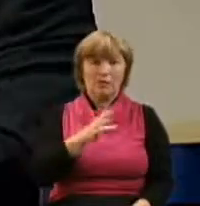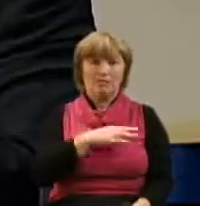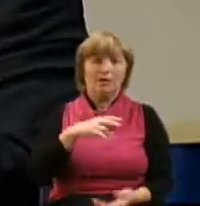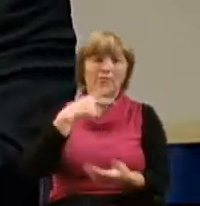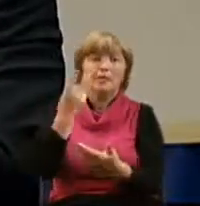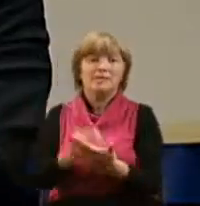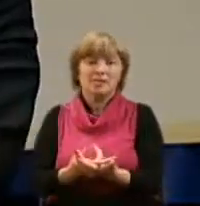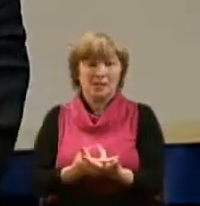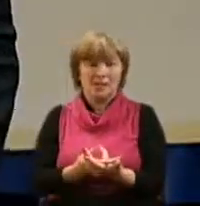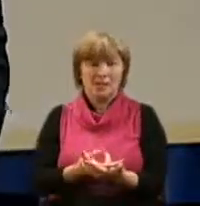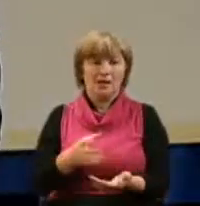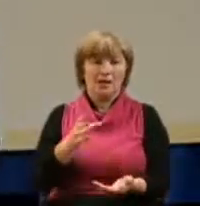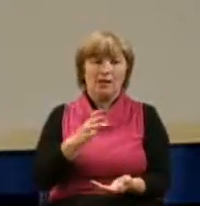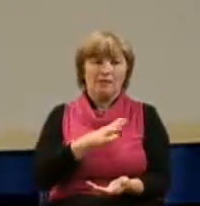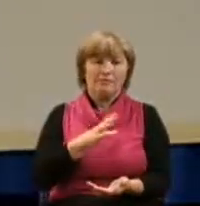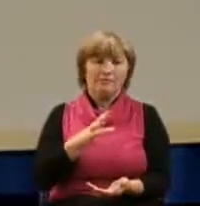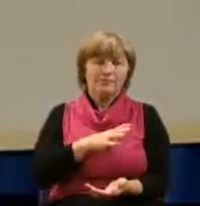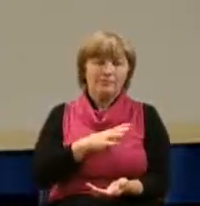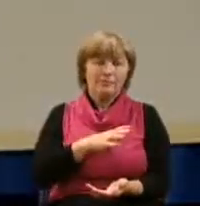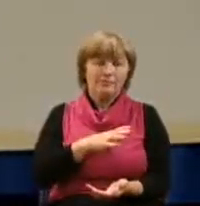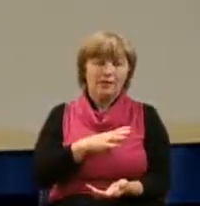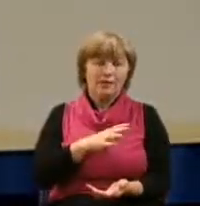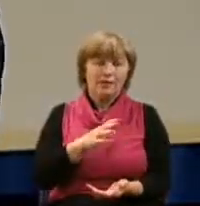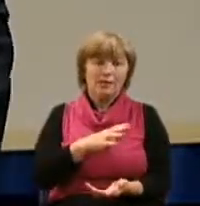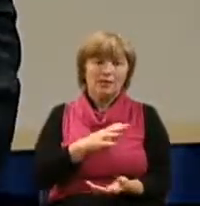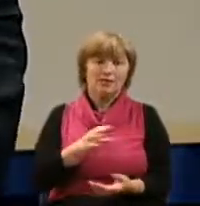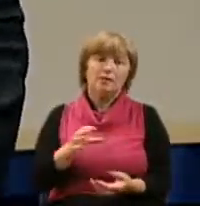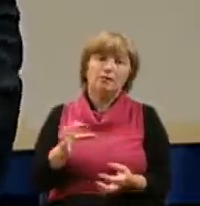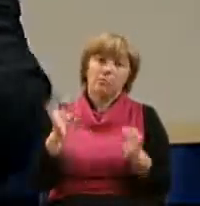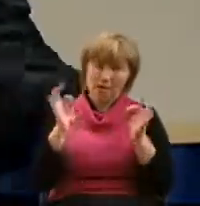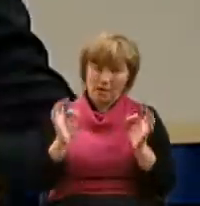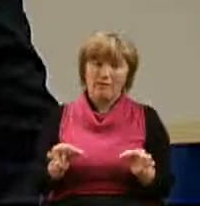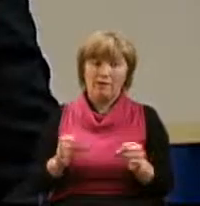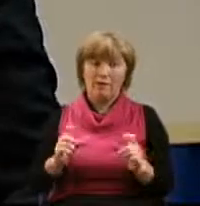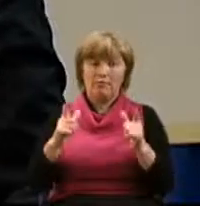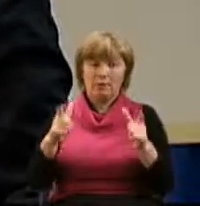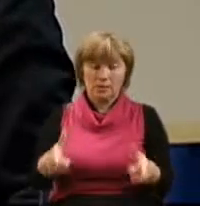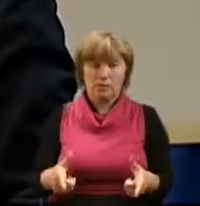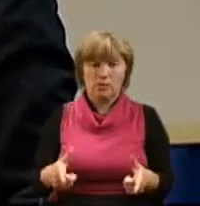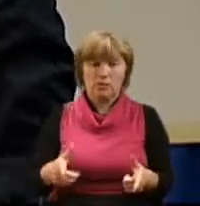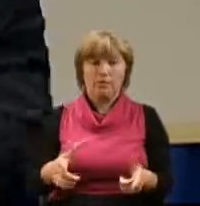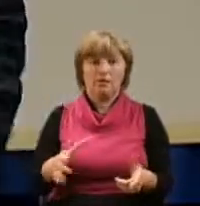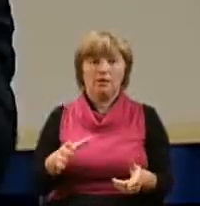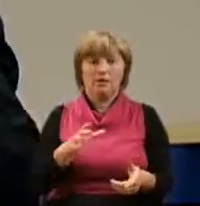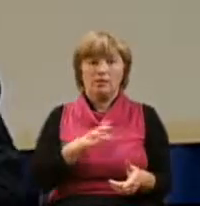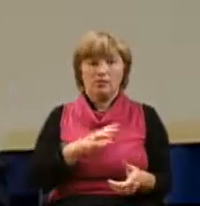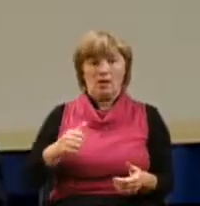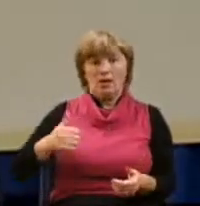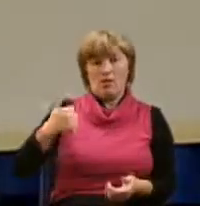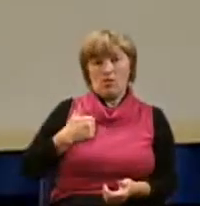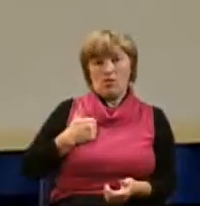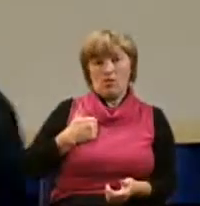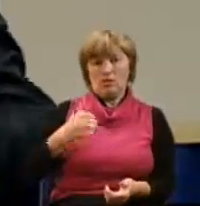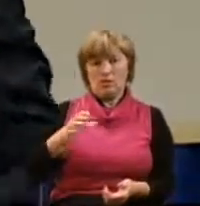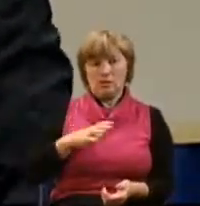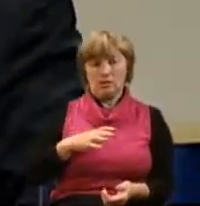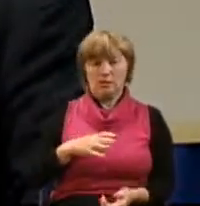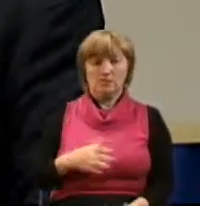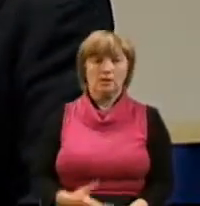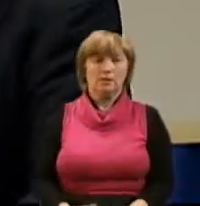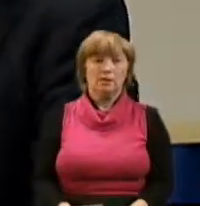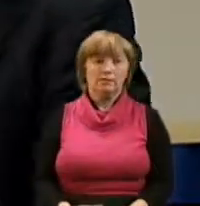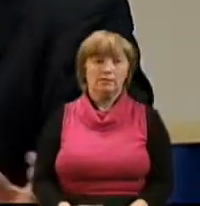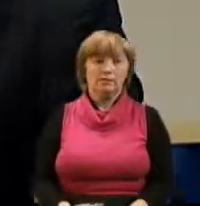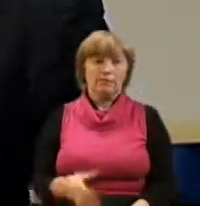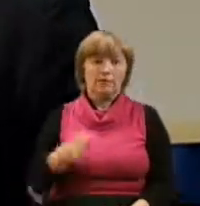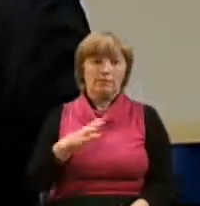были падения, были неправильные поступки с его стороны, была гордость, было высокомерие,